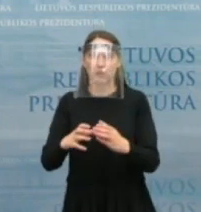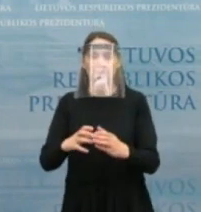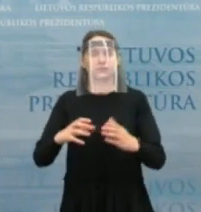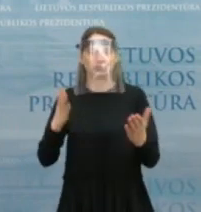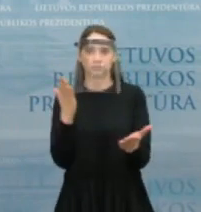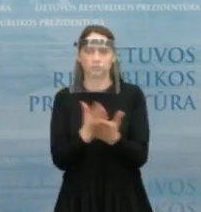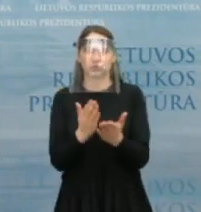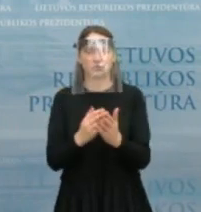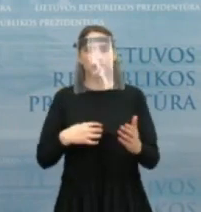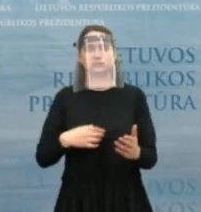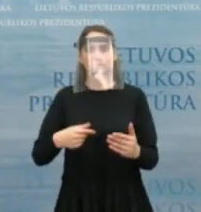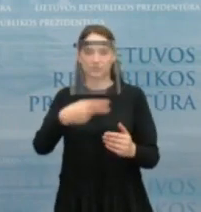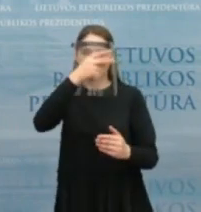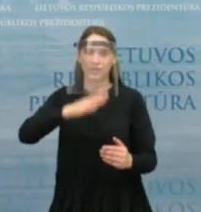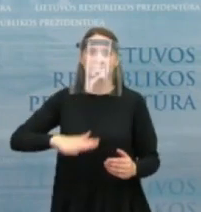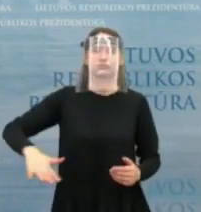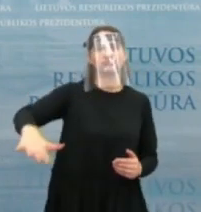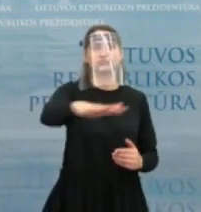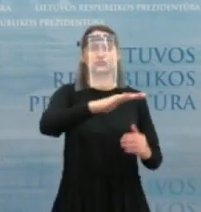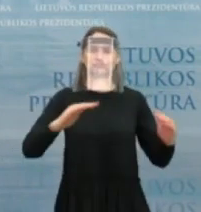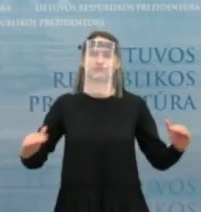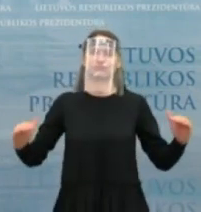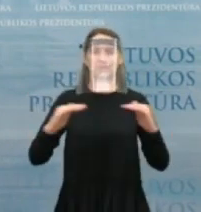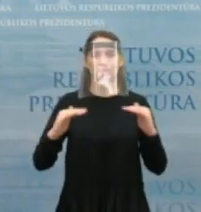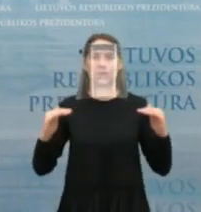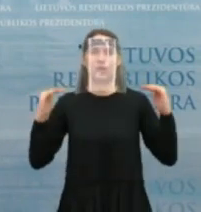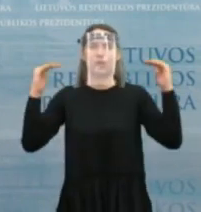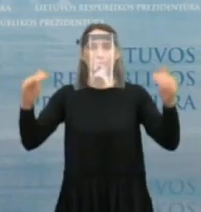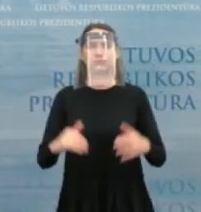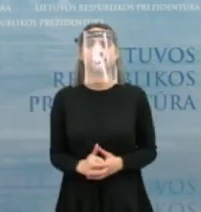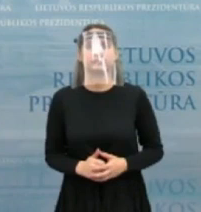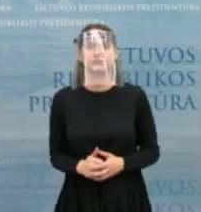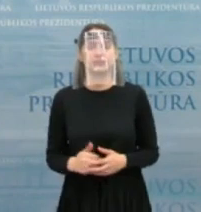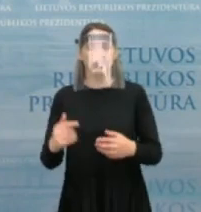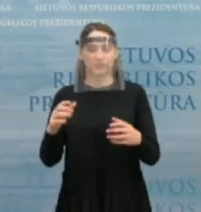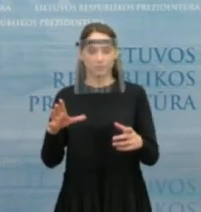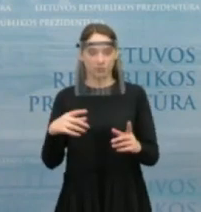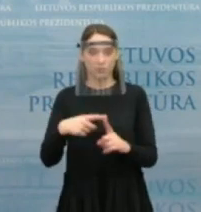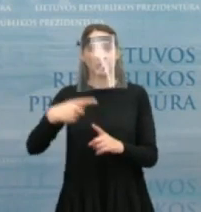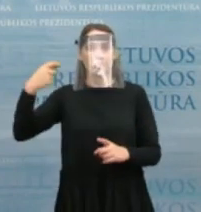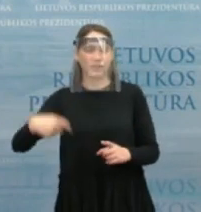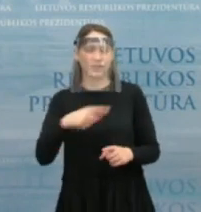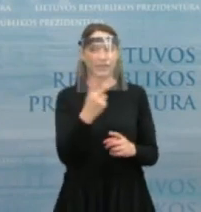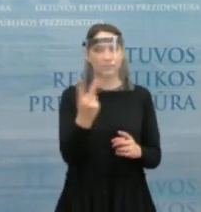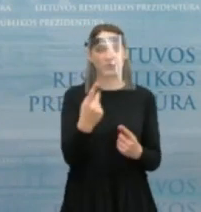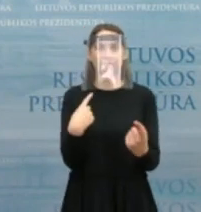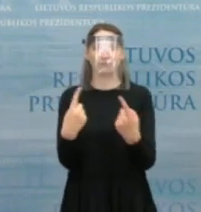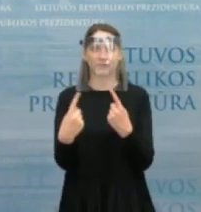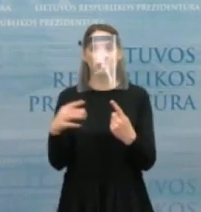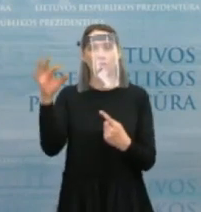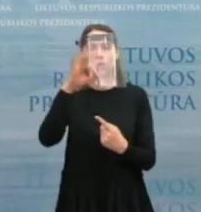nacionaliniu lygminiu ministerijoje. Pokalbo metu buvo skirta dėmesio ir kalbai apie kultūros